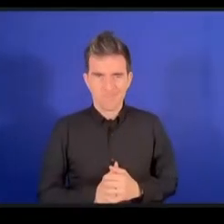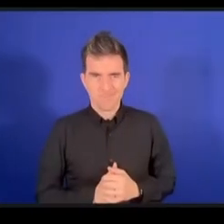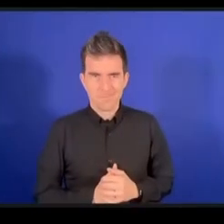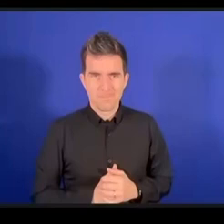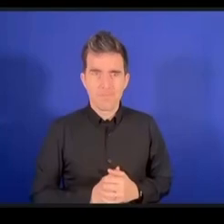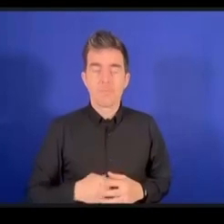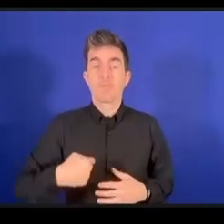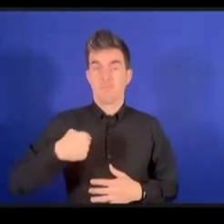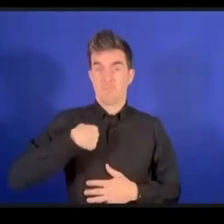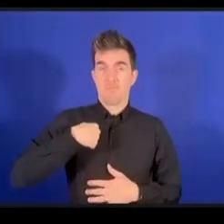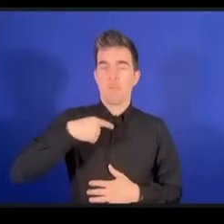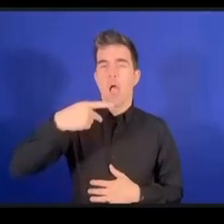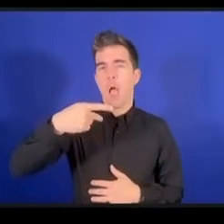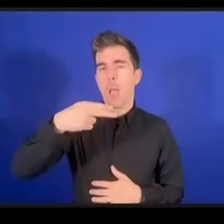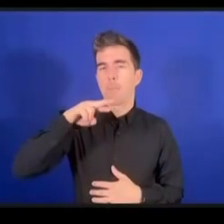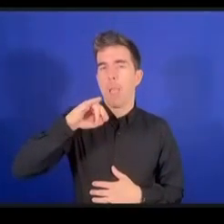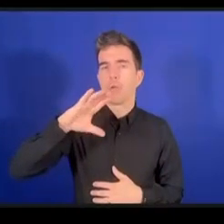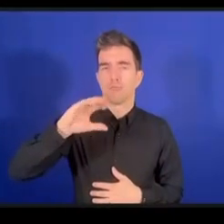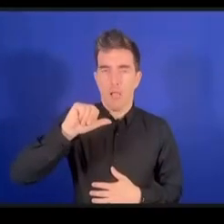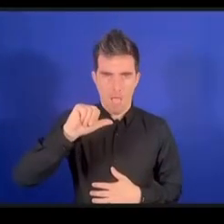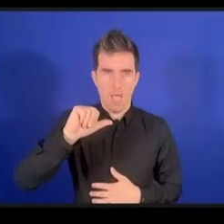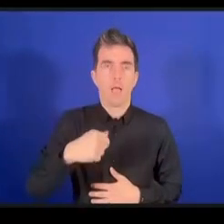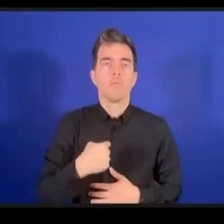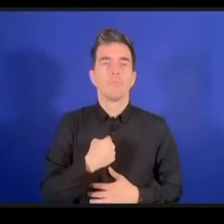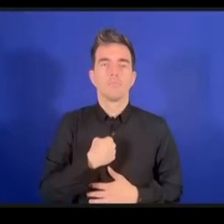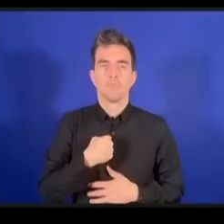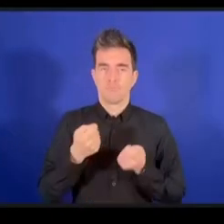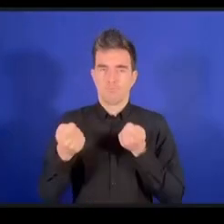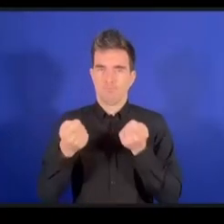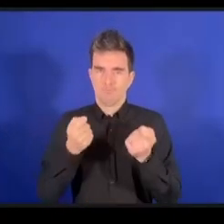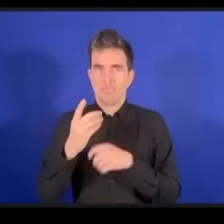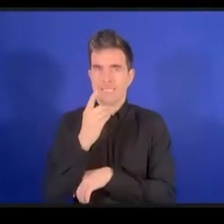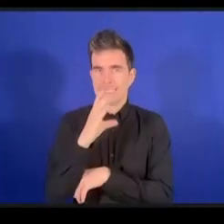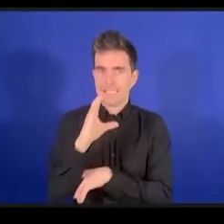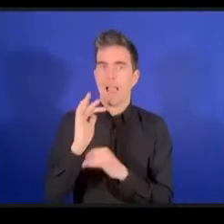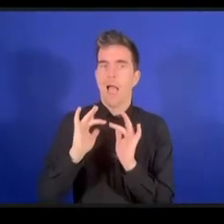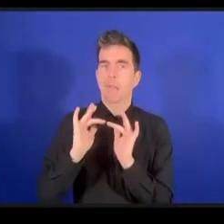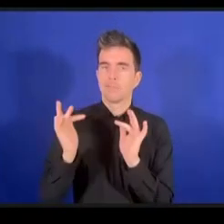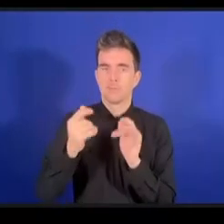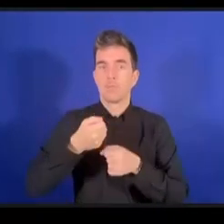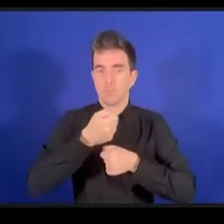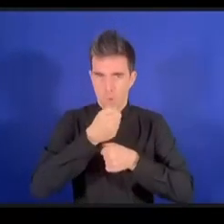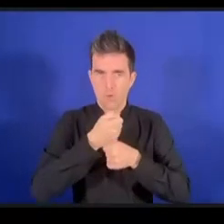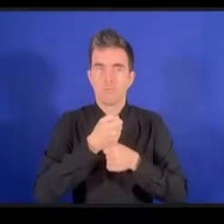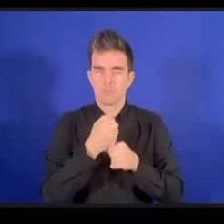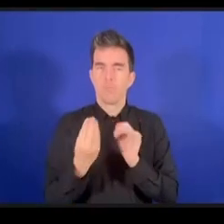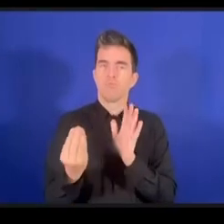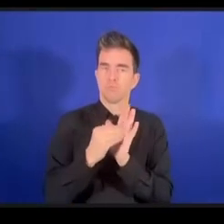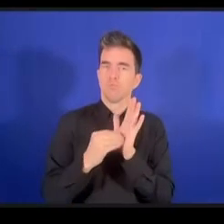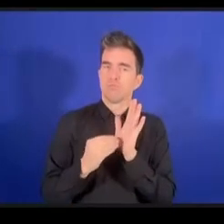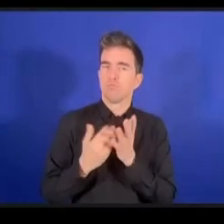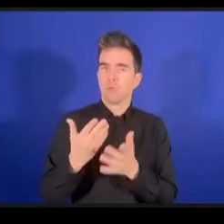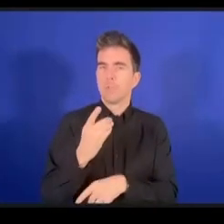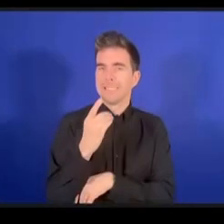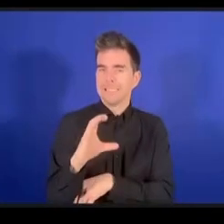أنا إذن أعمل أنا شخصيا ممنصقة